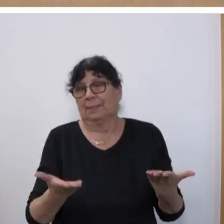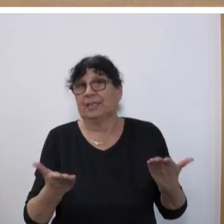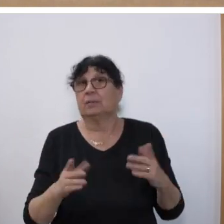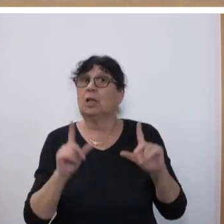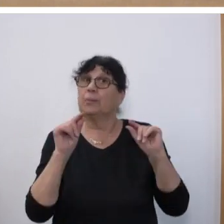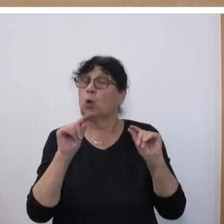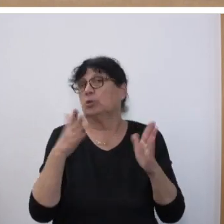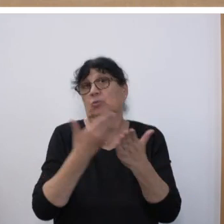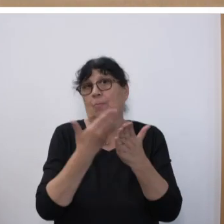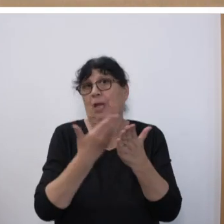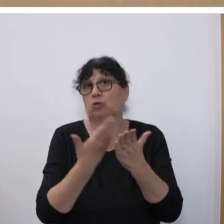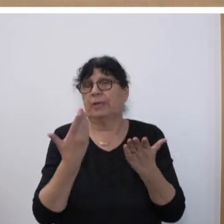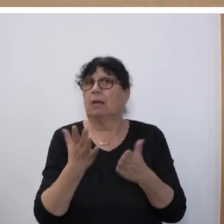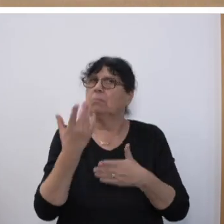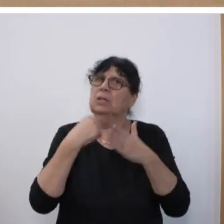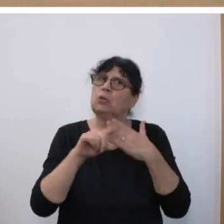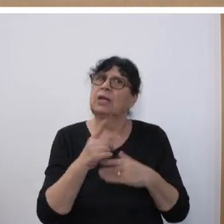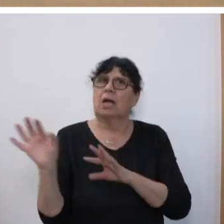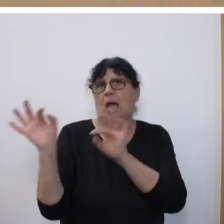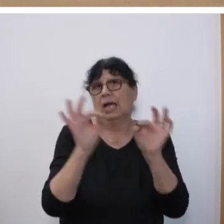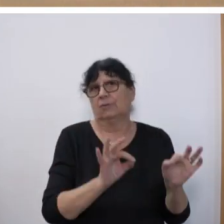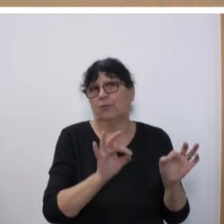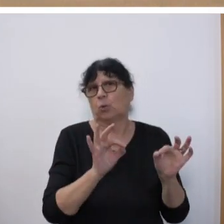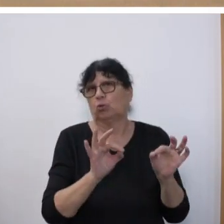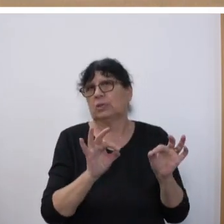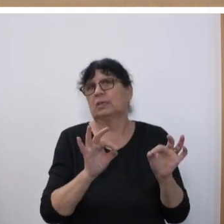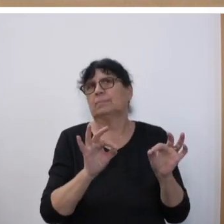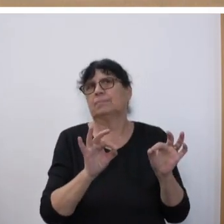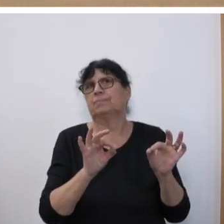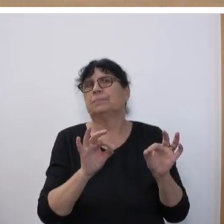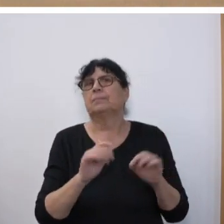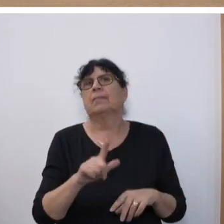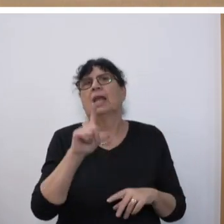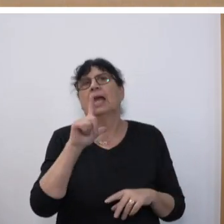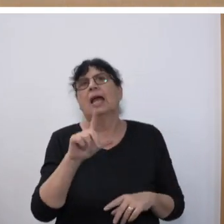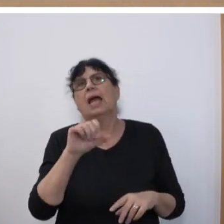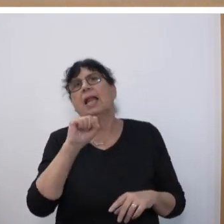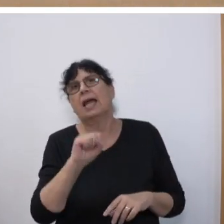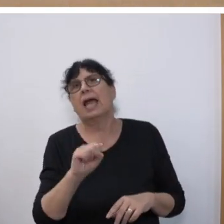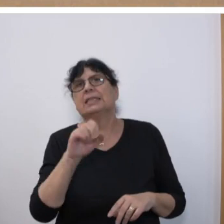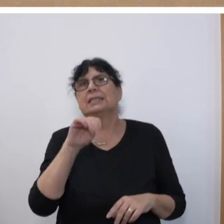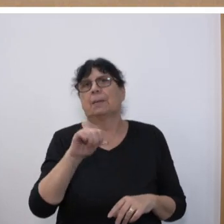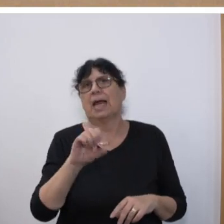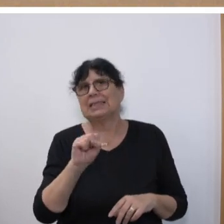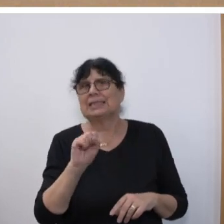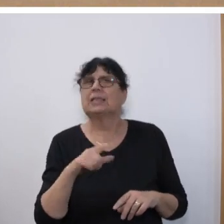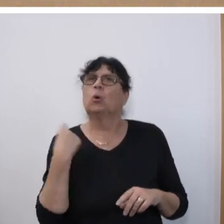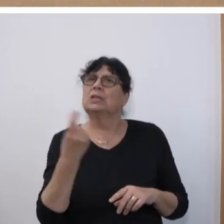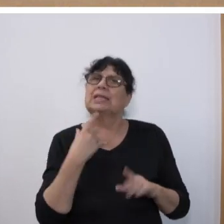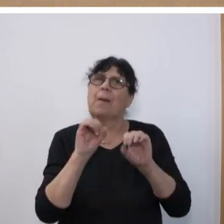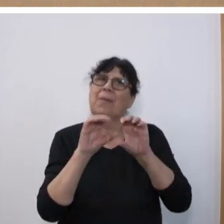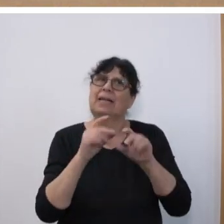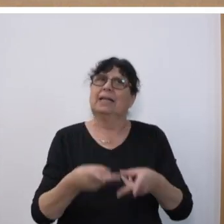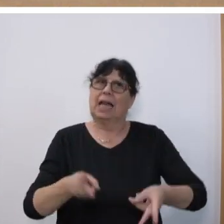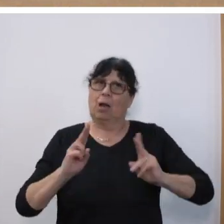beispielsweise durch die Einführung der LSMS unserer Medienausleihe, das heißt die zur Verfügung